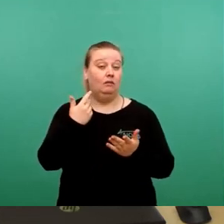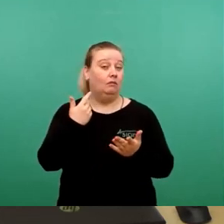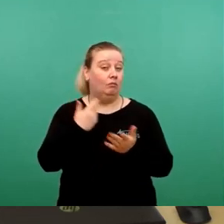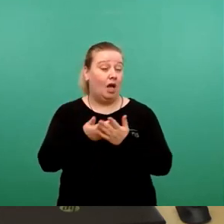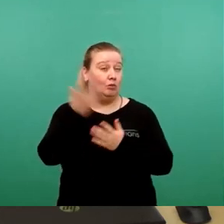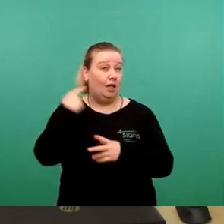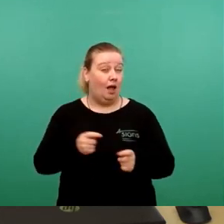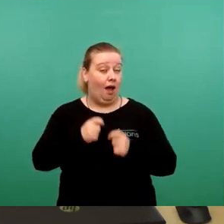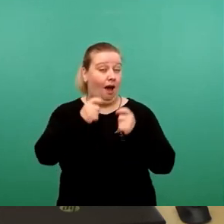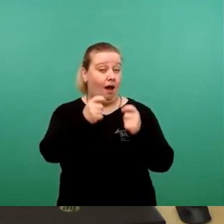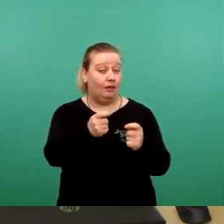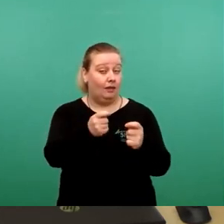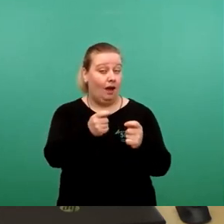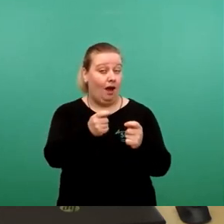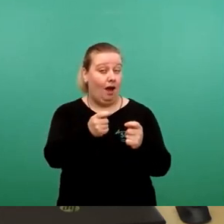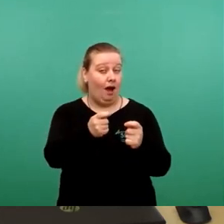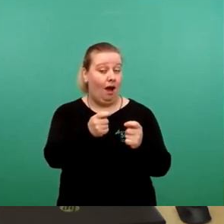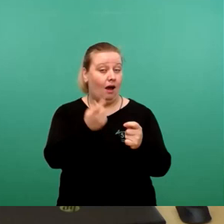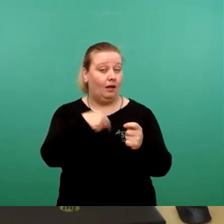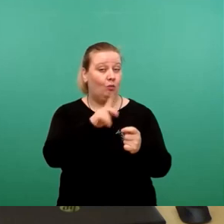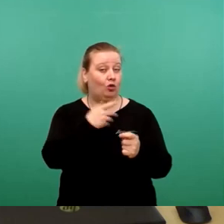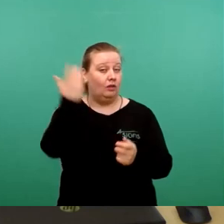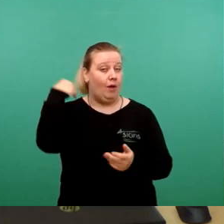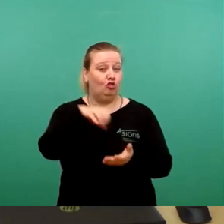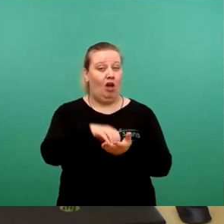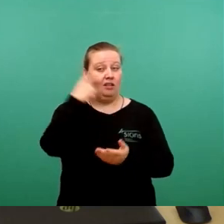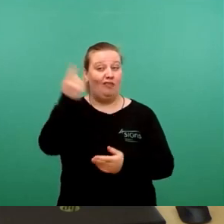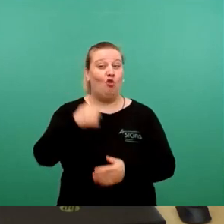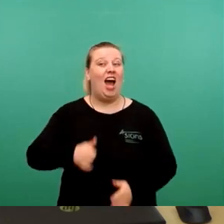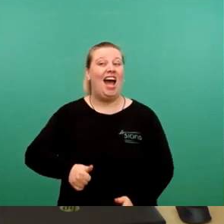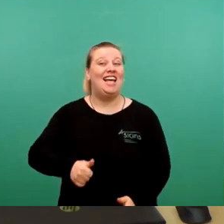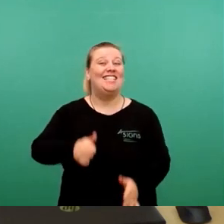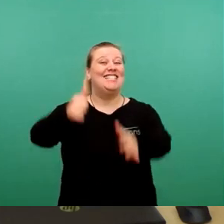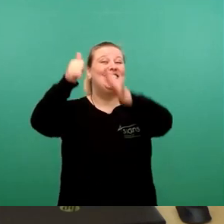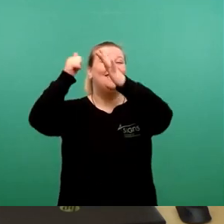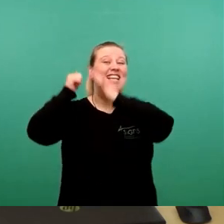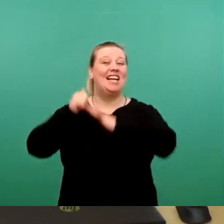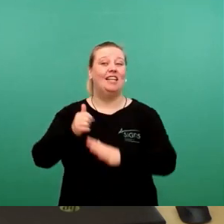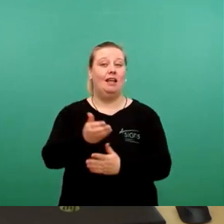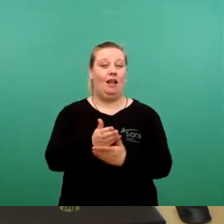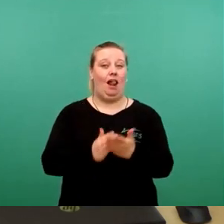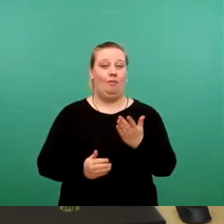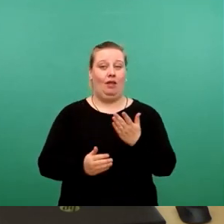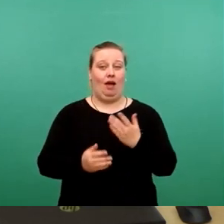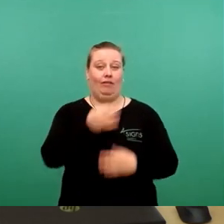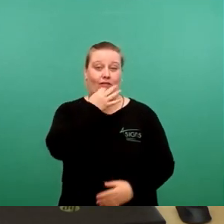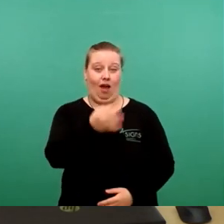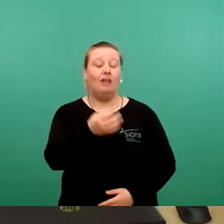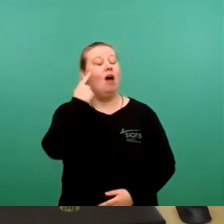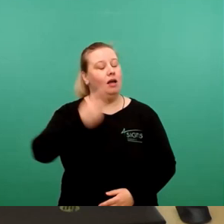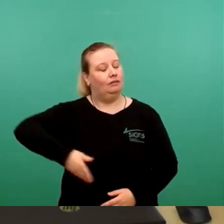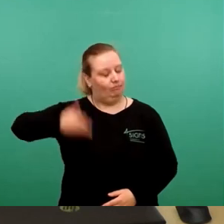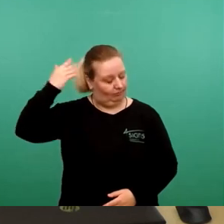Antrages, beziehungsweise eines Beschlusses des Stadtrates, der vor sechseinhalb Jahren getroffen wurde, zu fragen. Das ist schon sehr lange her,